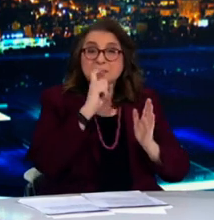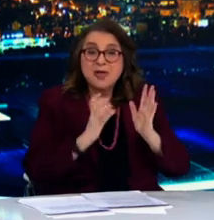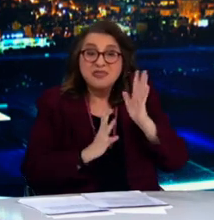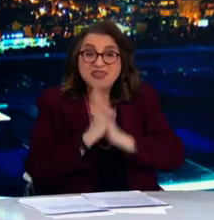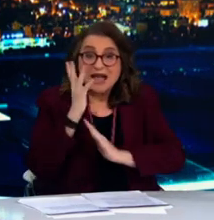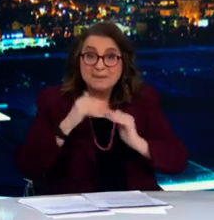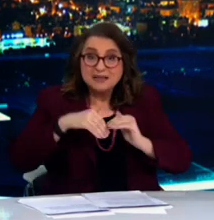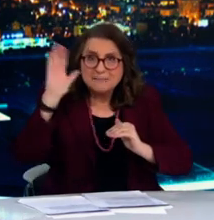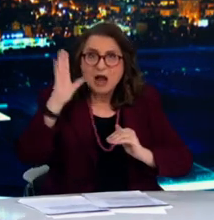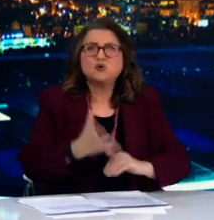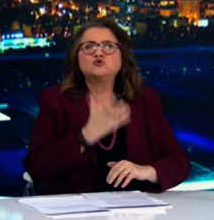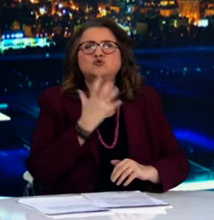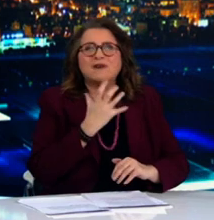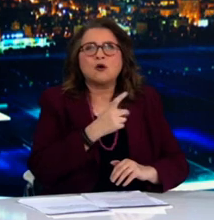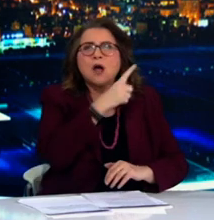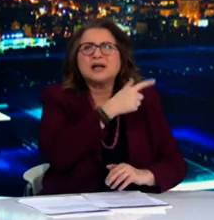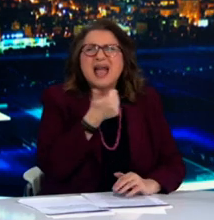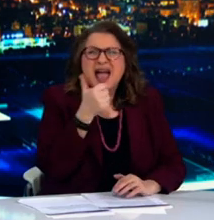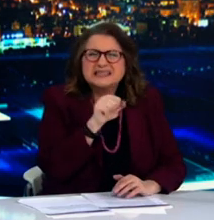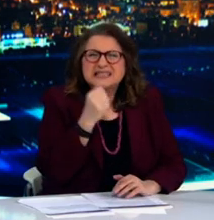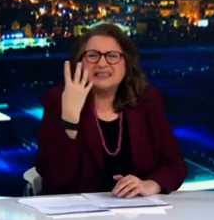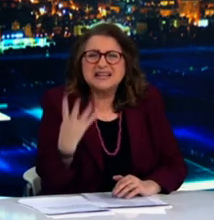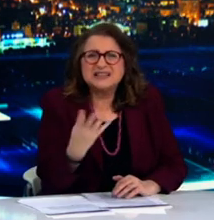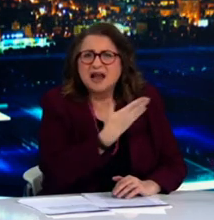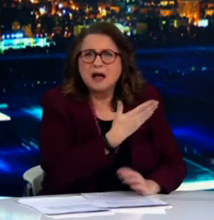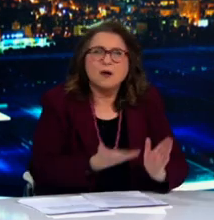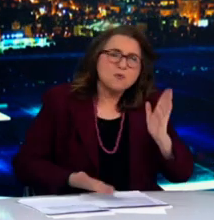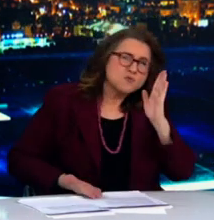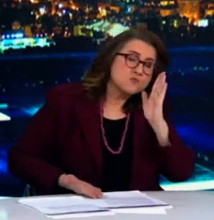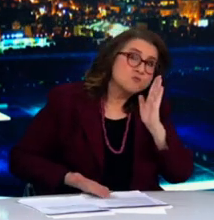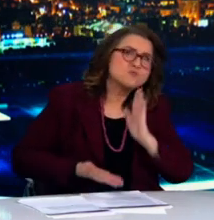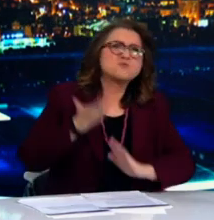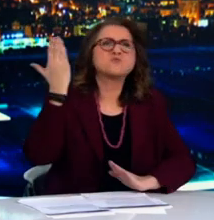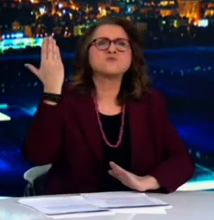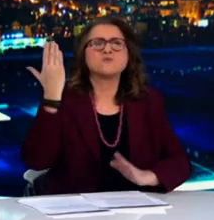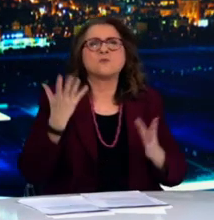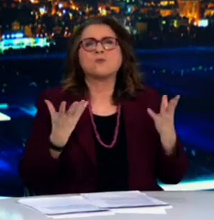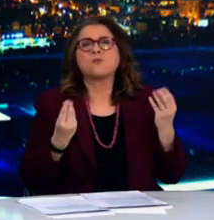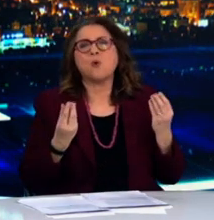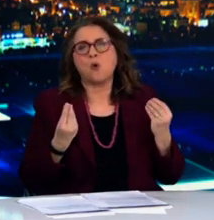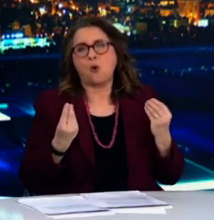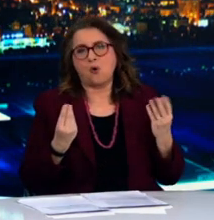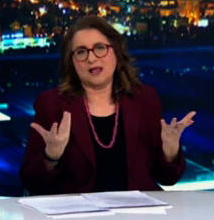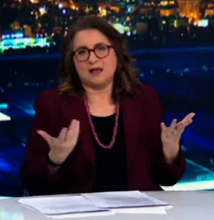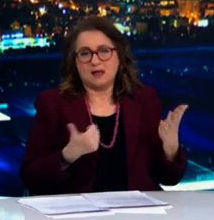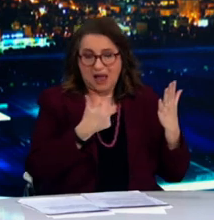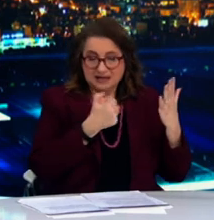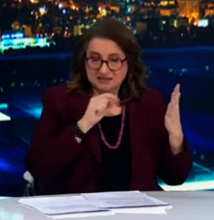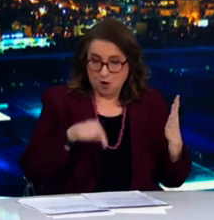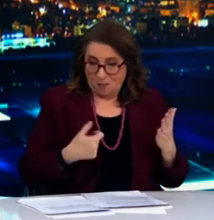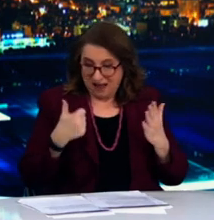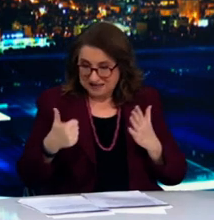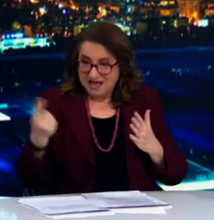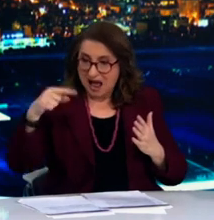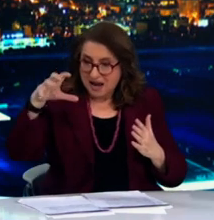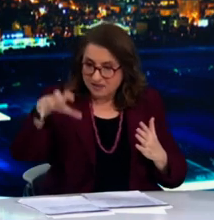όταν το όριο συναγερμού είναι 150. Αντίστοιχα στο Δήμο Σερβίων ο μέσος όρος κρουσμάτων 7 ημέρου είναι 60,6 ενώ ο μέσος